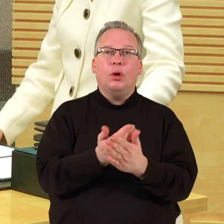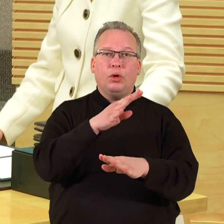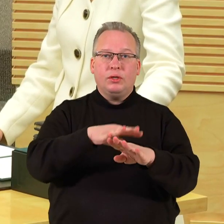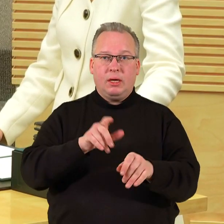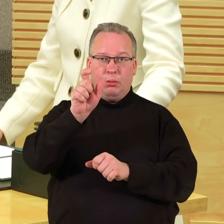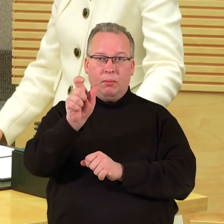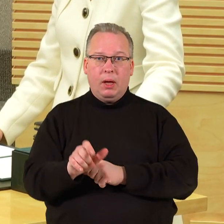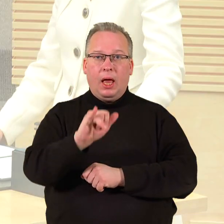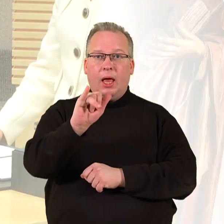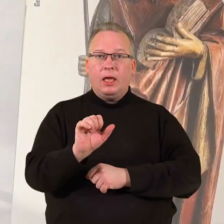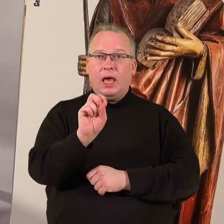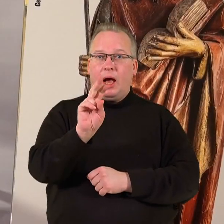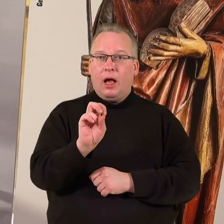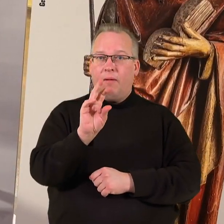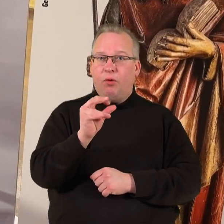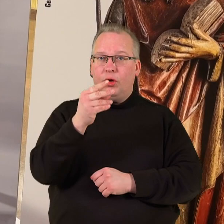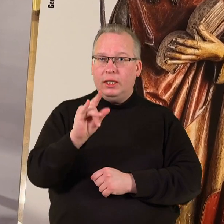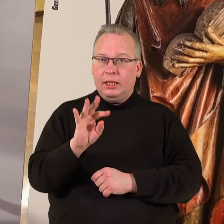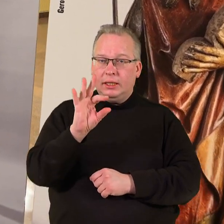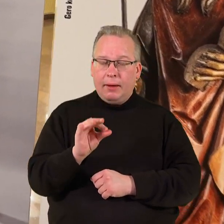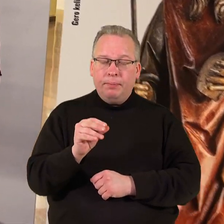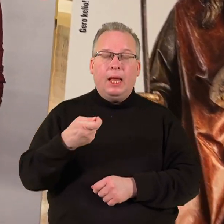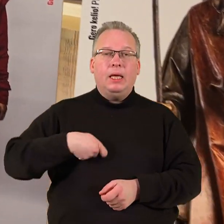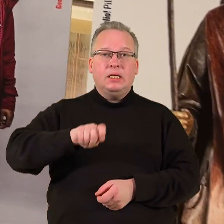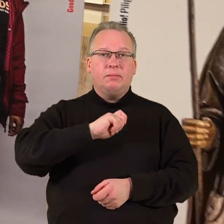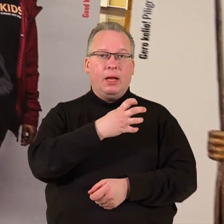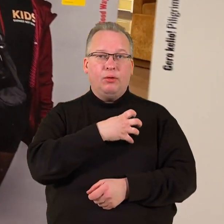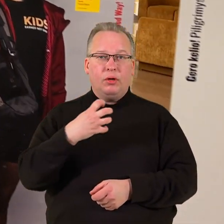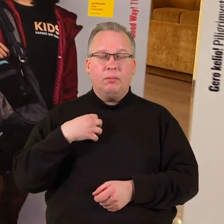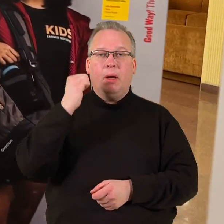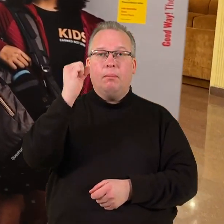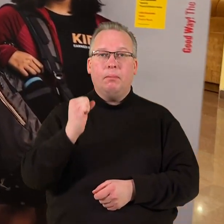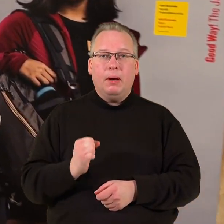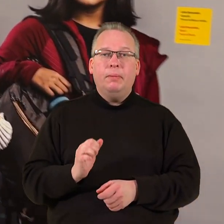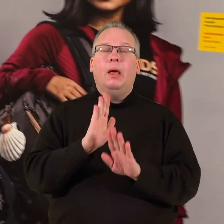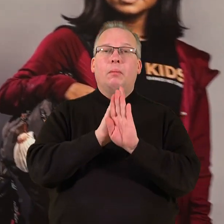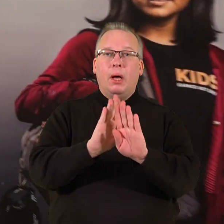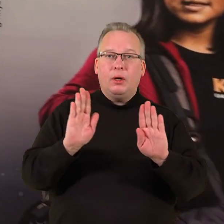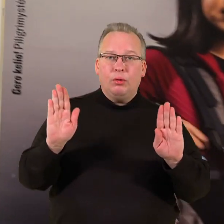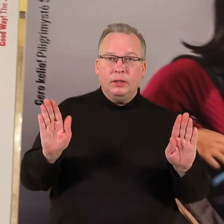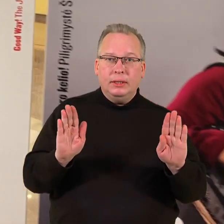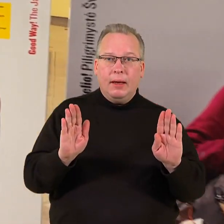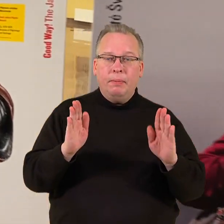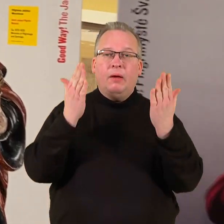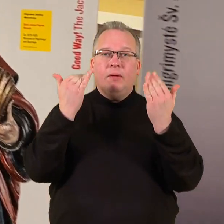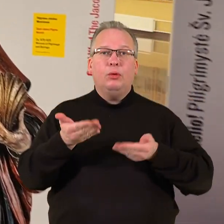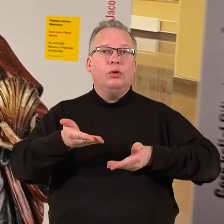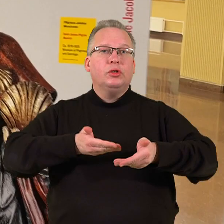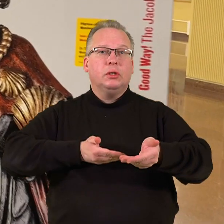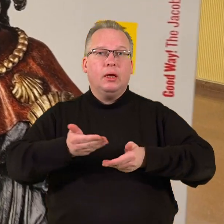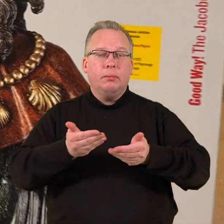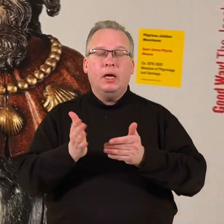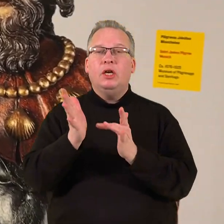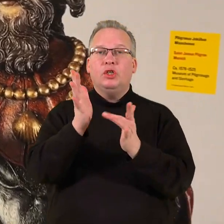Angelė Jekavonytė. Ispanijos karalystės ambasados parodoje piligrimų išvaikščio titakai, tarp kurių